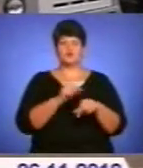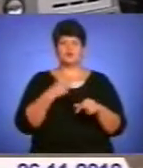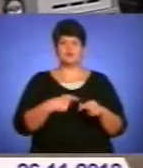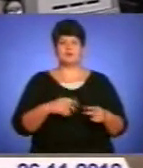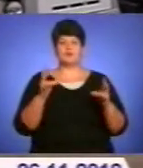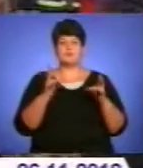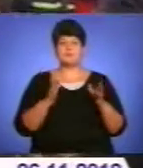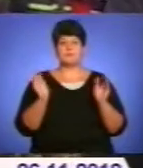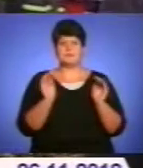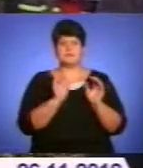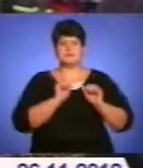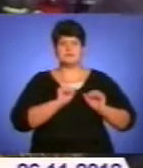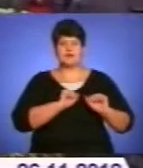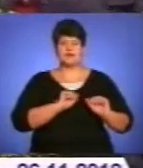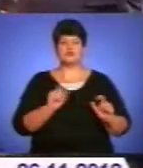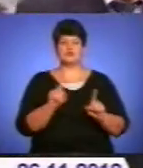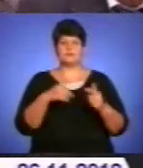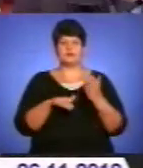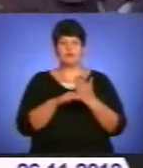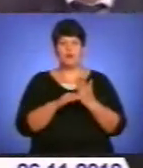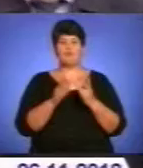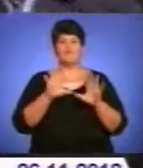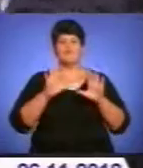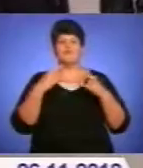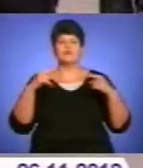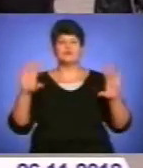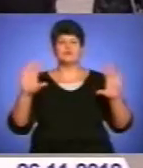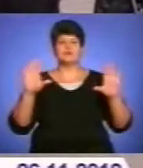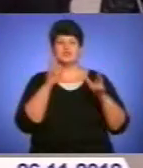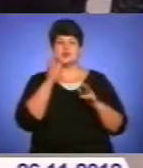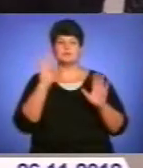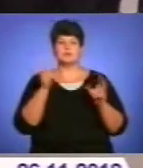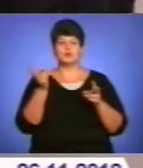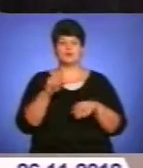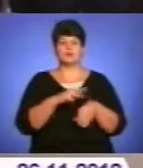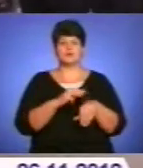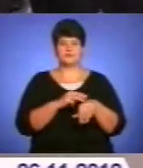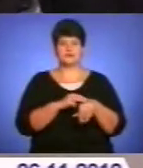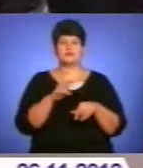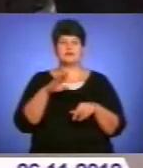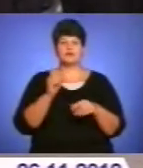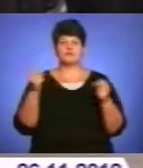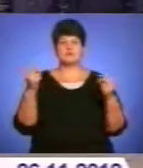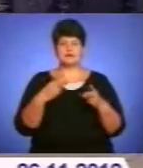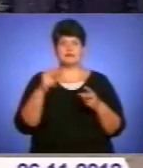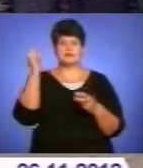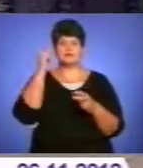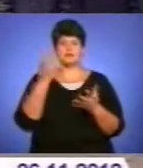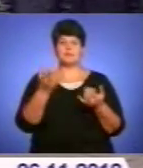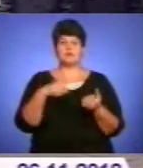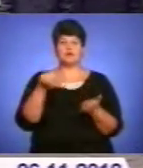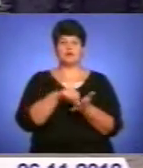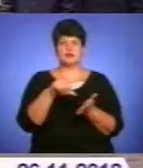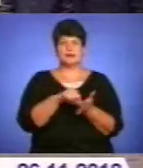бути впевнені у тому, що їм на допомогу у будь-який час готові прийти правоохоронці. У тактику спеціальних навчаннях брали участь керівники та